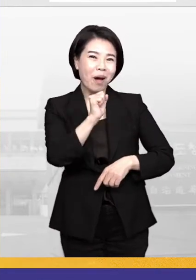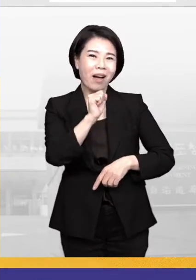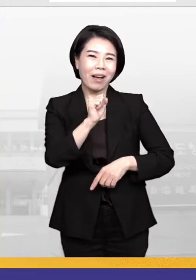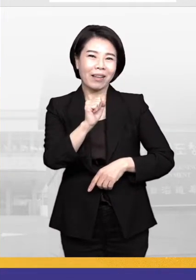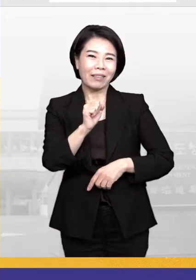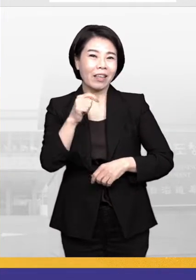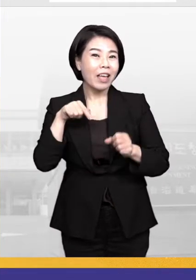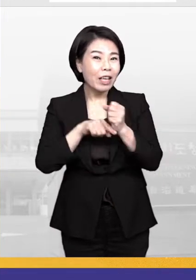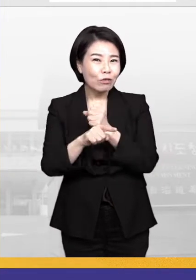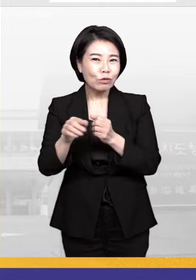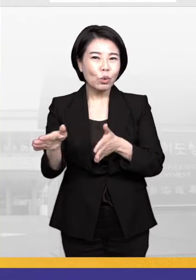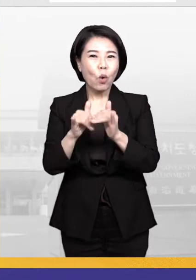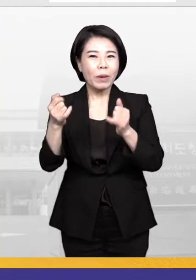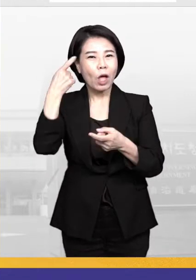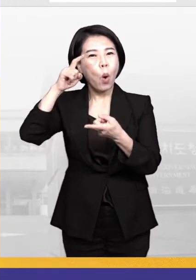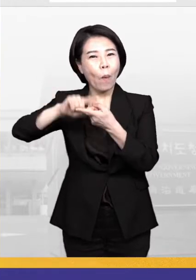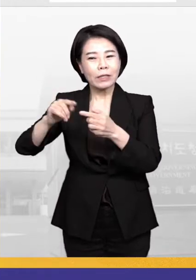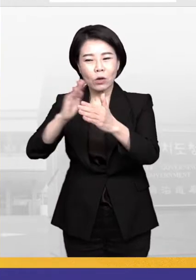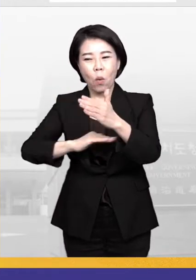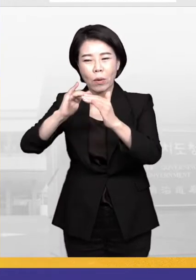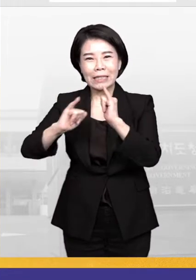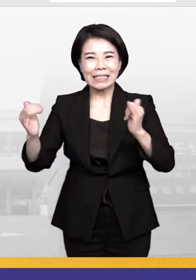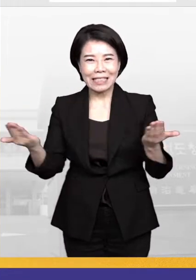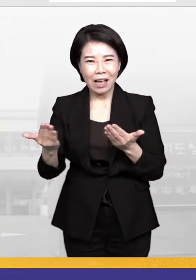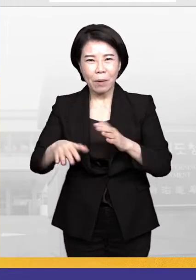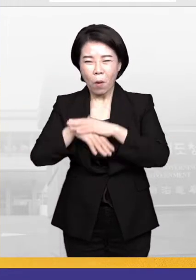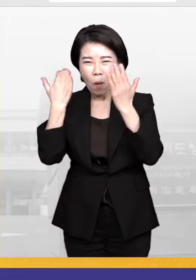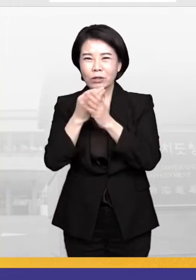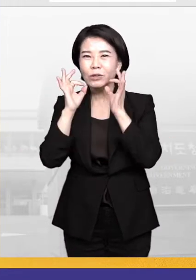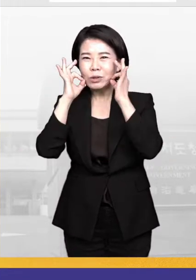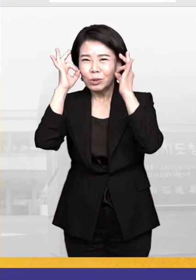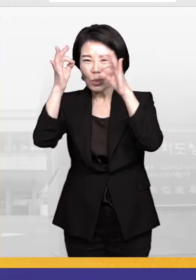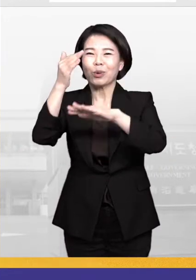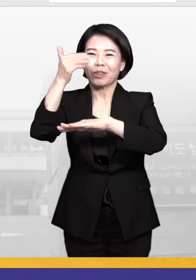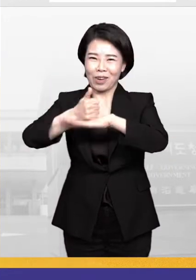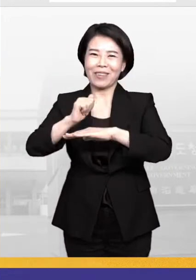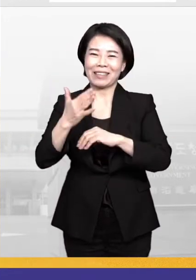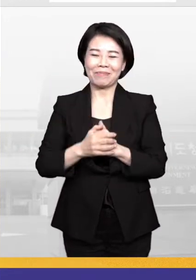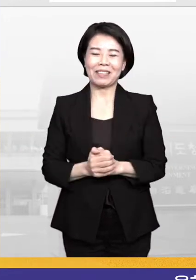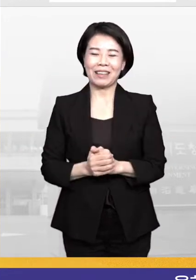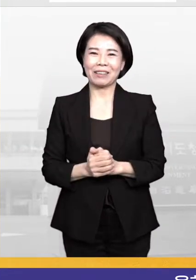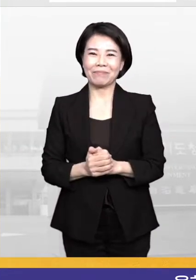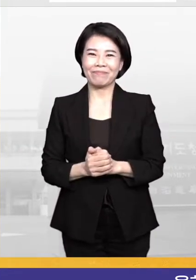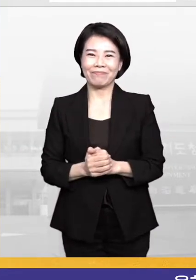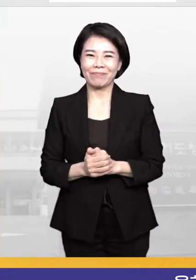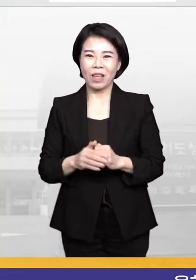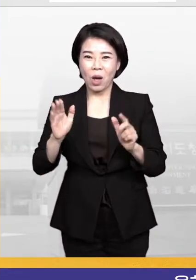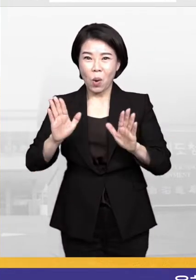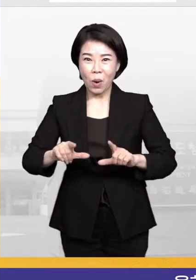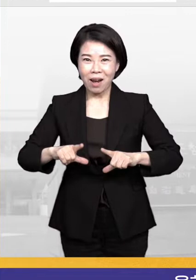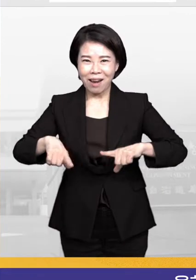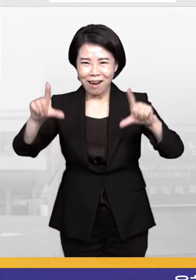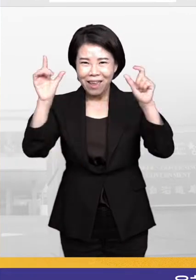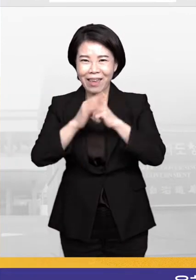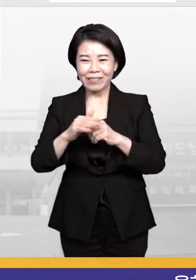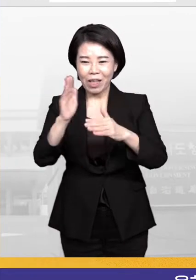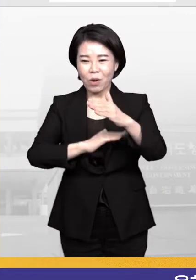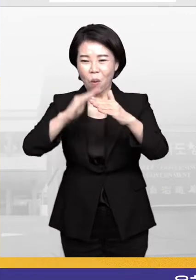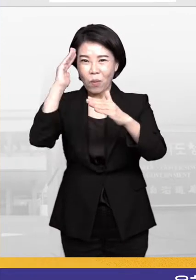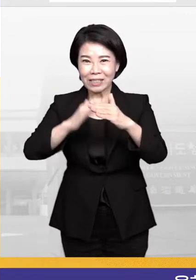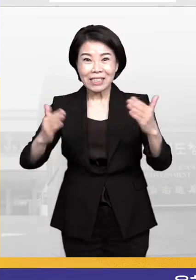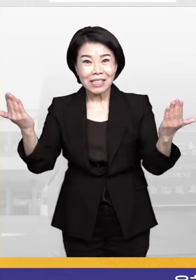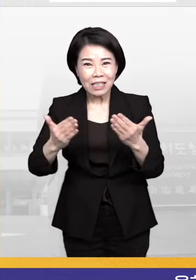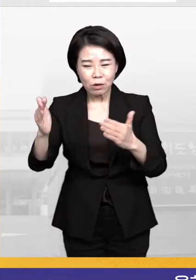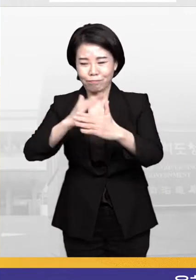아무래도 도민의 관심과 공직자 모두의 노력이 만들어낸 결과라고 생각이 됩니다. 올해는 그 어느 때보다 공직사회를 향한